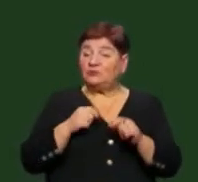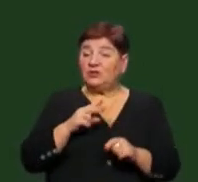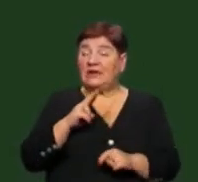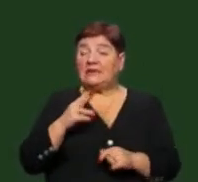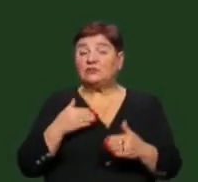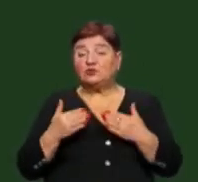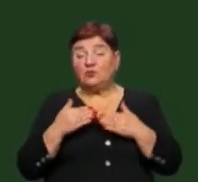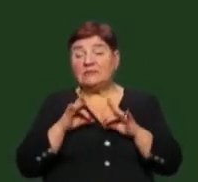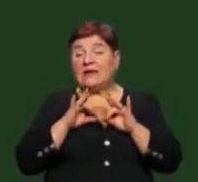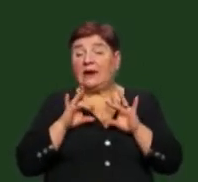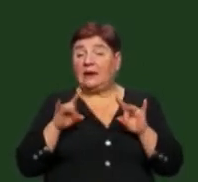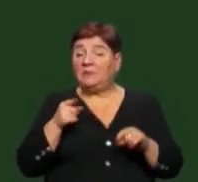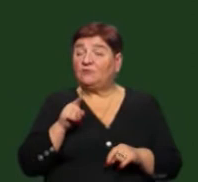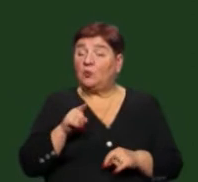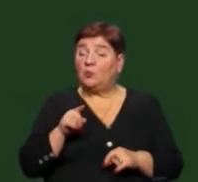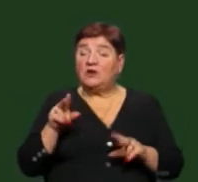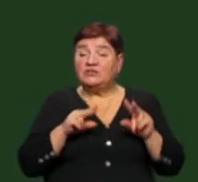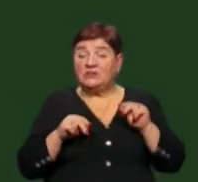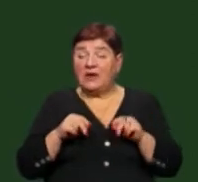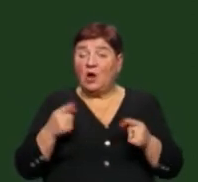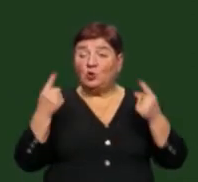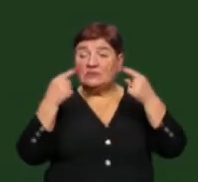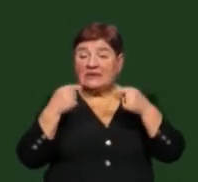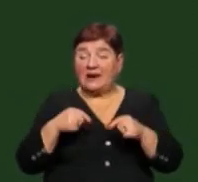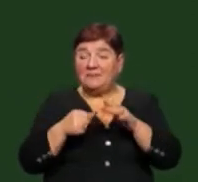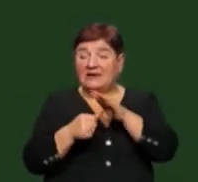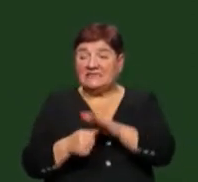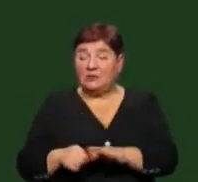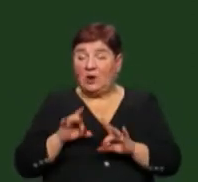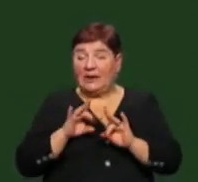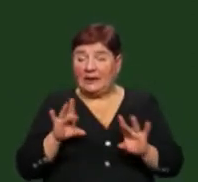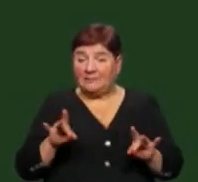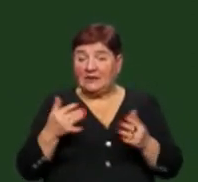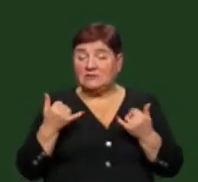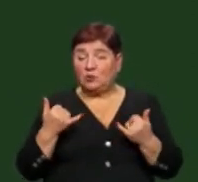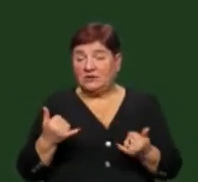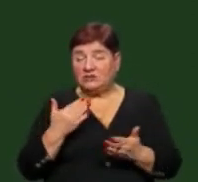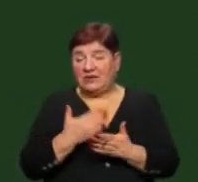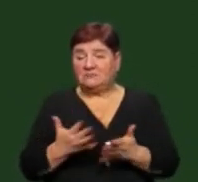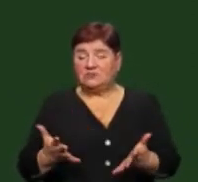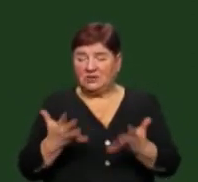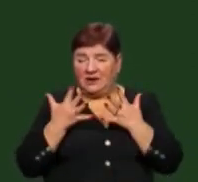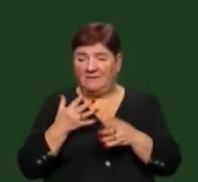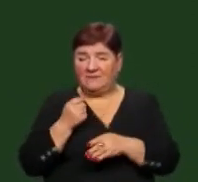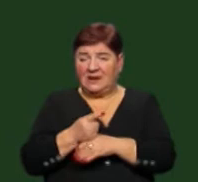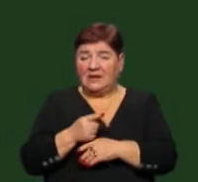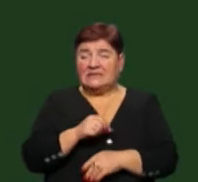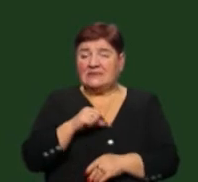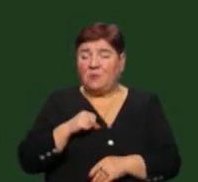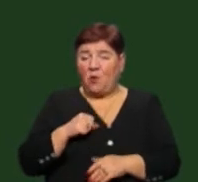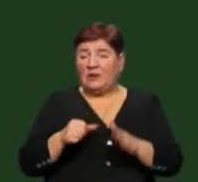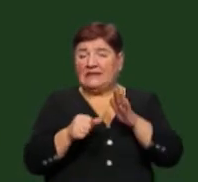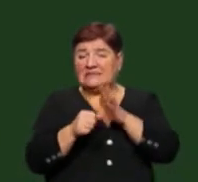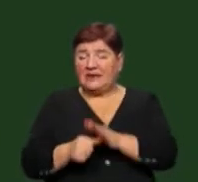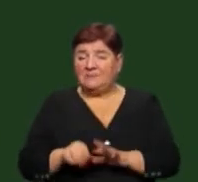стосуються реклами, в тому числі щодо дискримінаційної реклами. Адже на сьогоднішній день ми маємо чітке визначення самого поняття